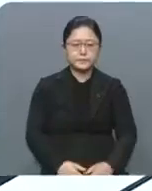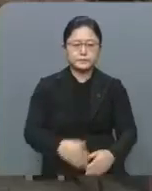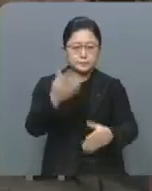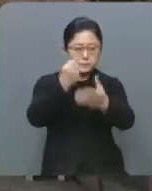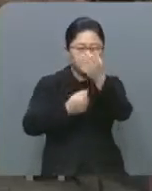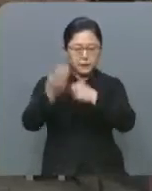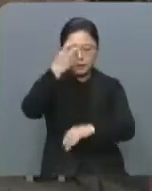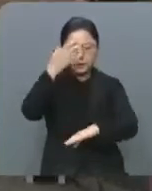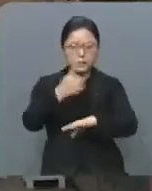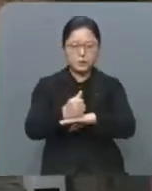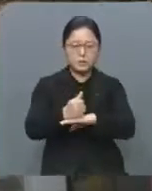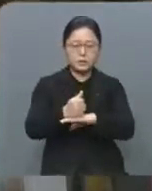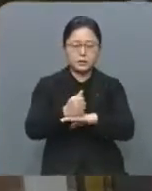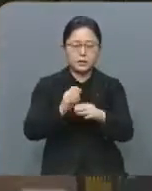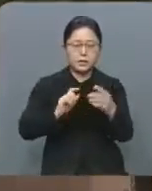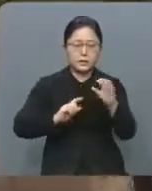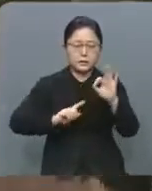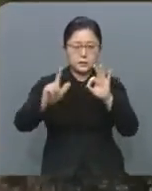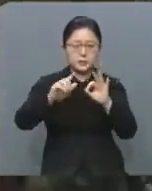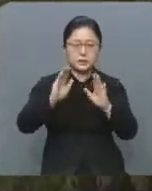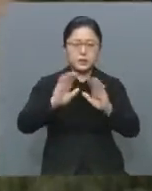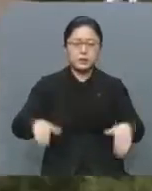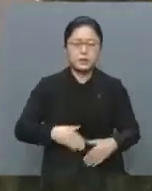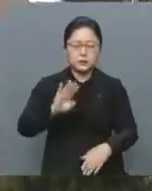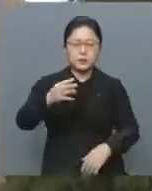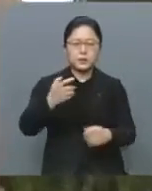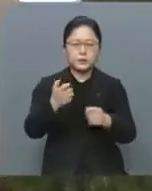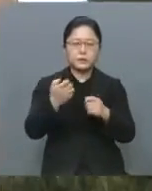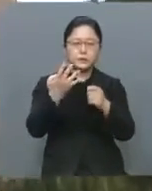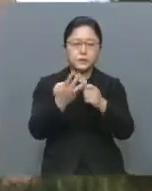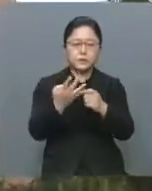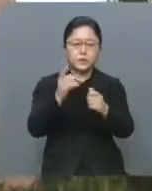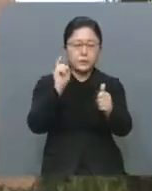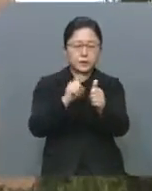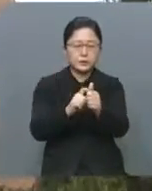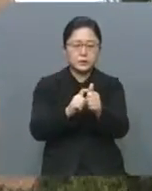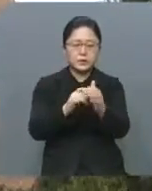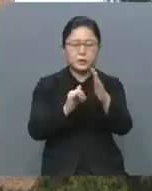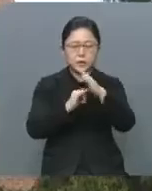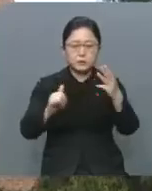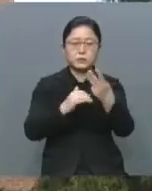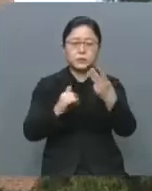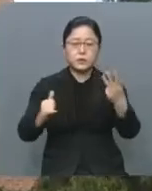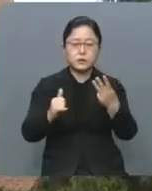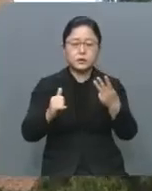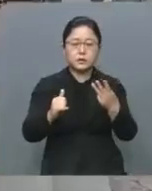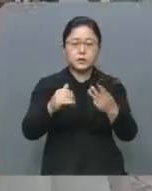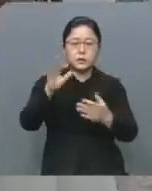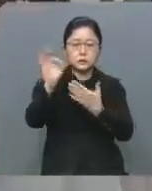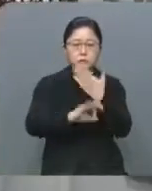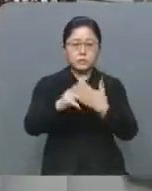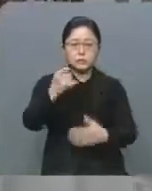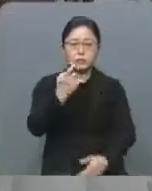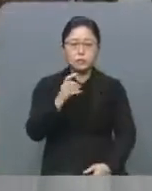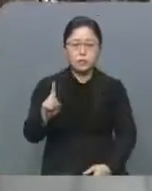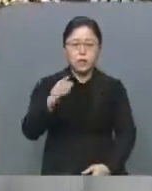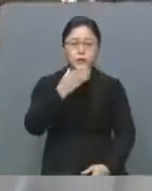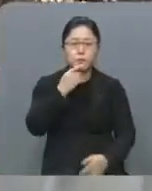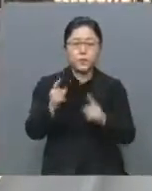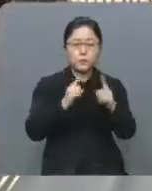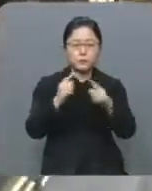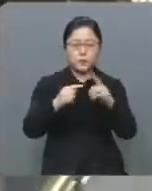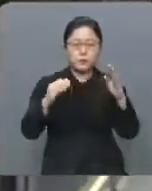역학조사 결과 지난 10일 확진된 전남 464번째 확진자와 가족 등 3명이 광주 서구 송화보금